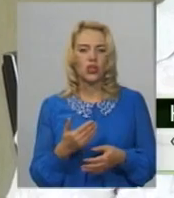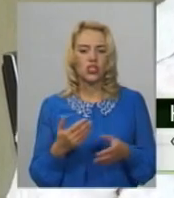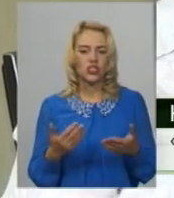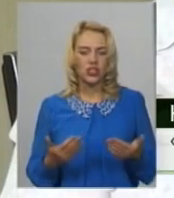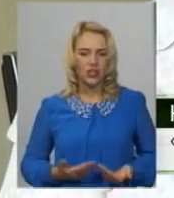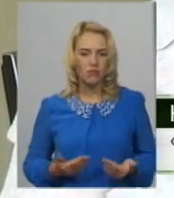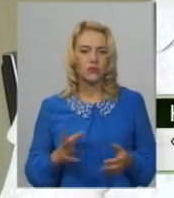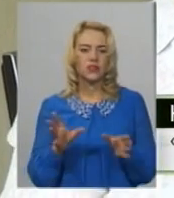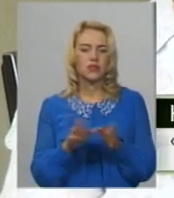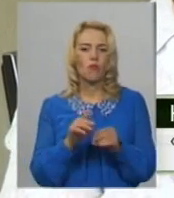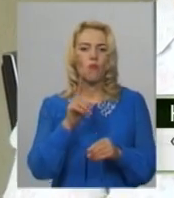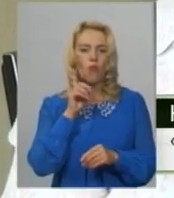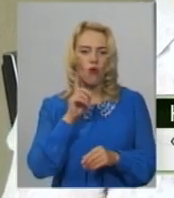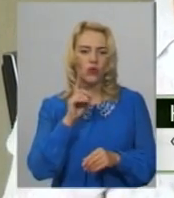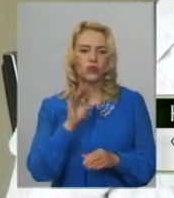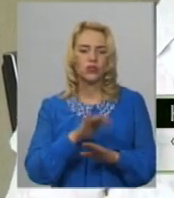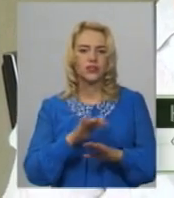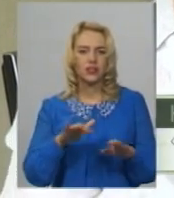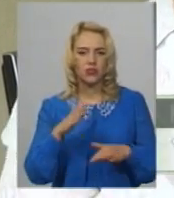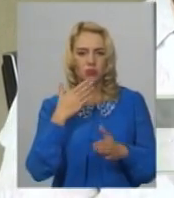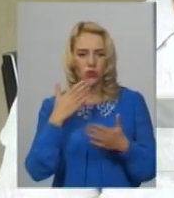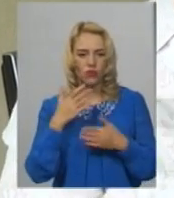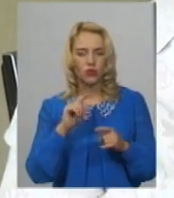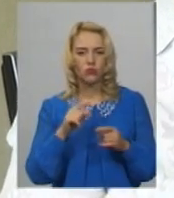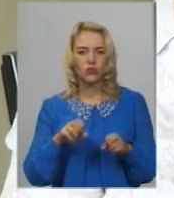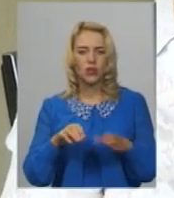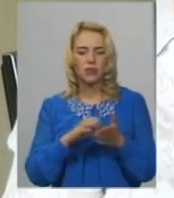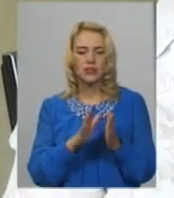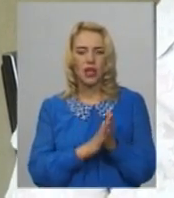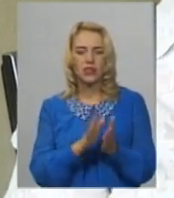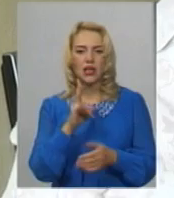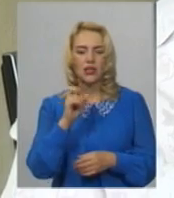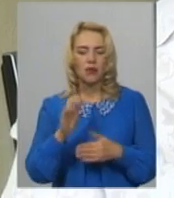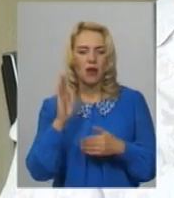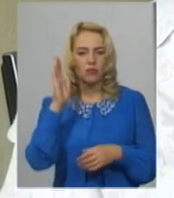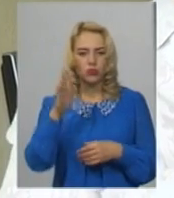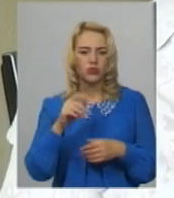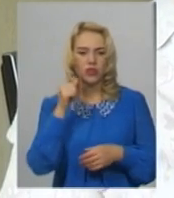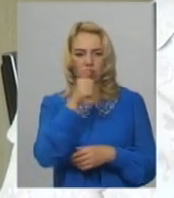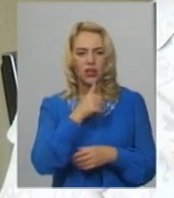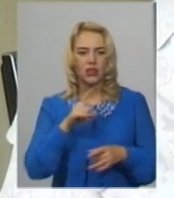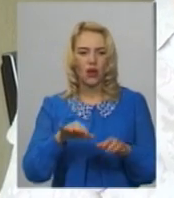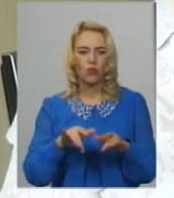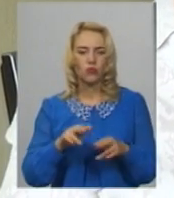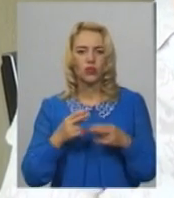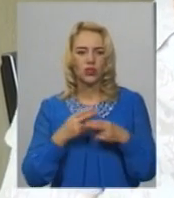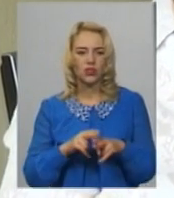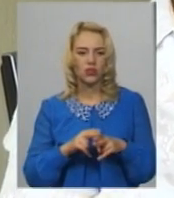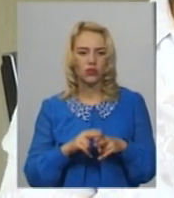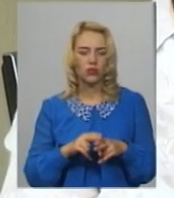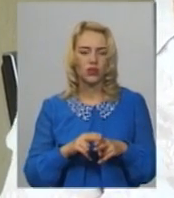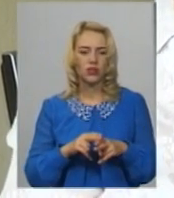молоддю, з дітьми спілкуватися. І записалася на майбутній рік на комп'ютерні технології,